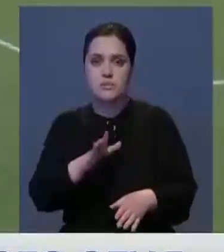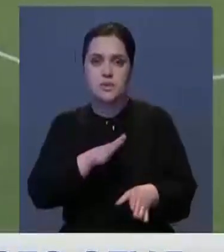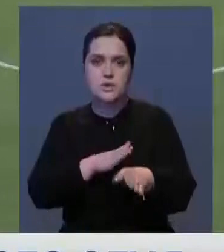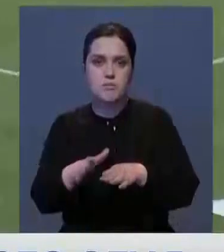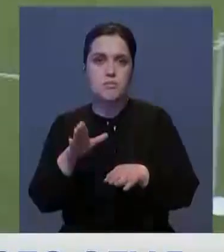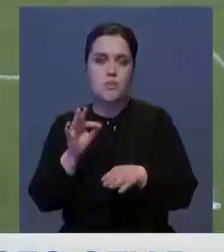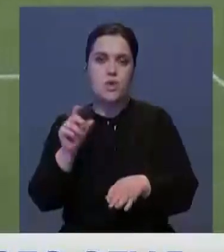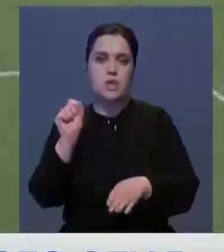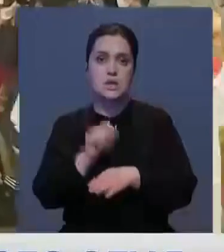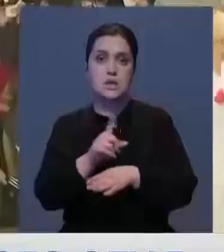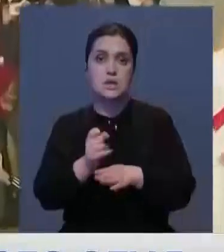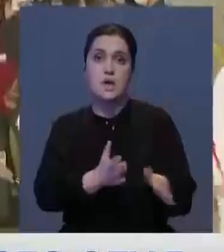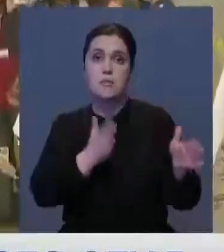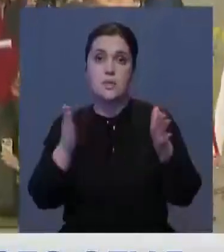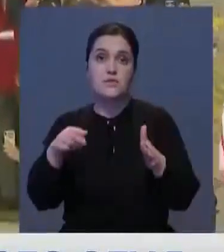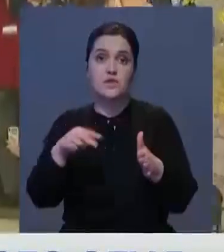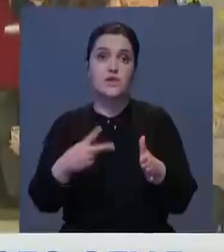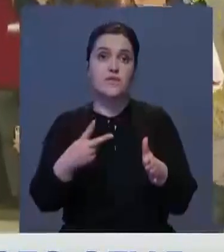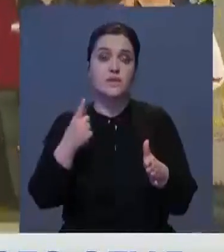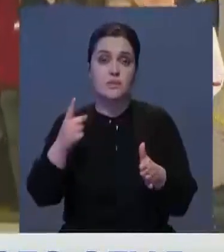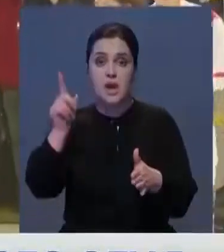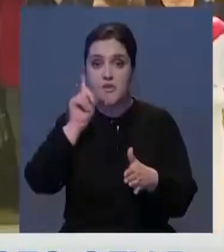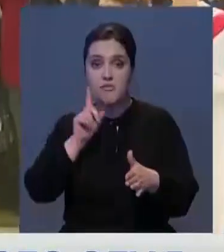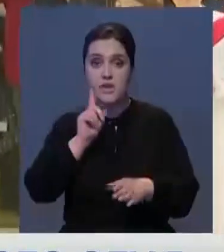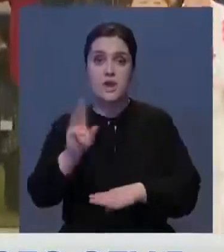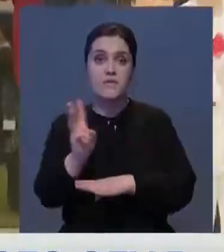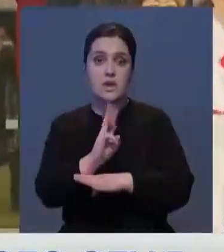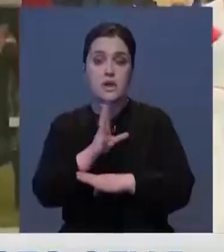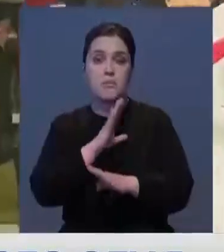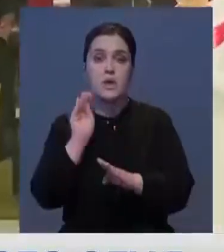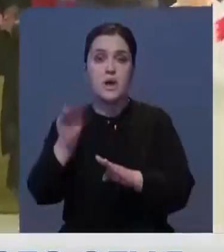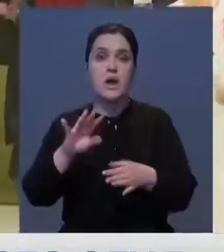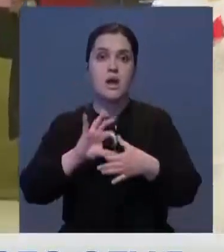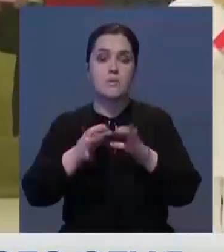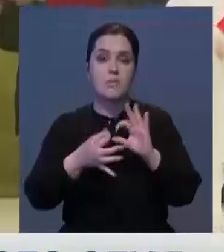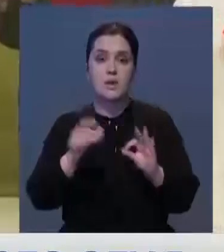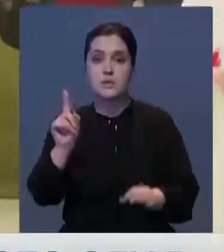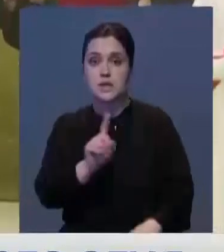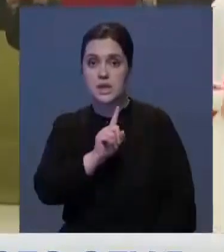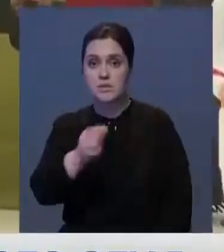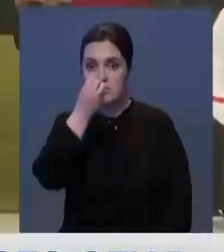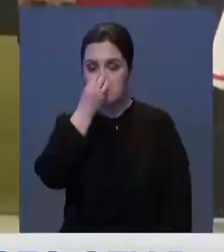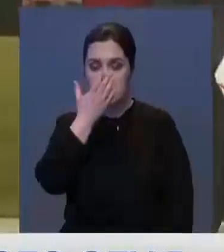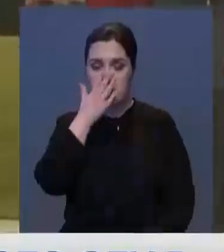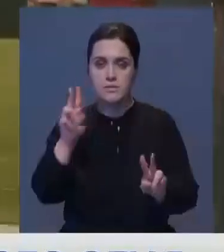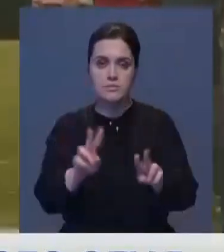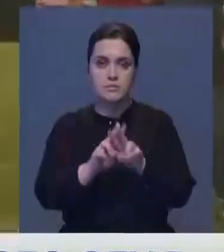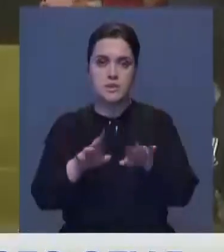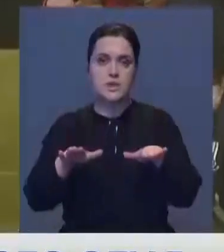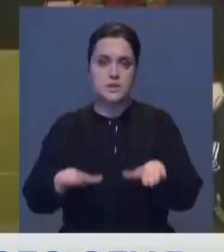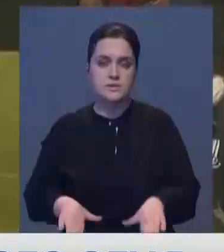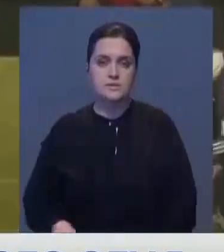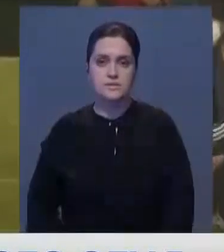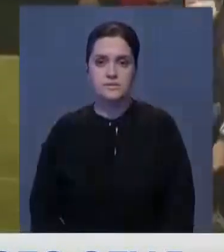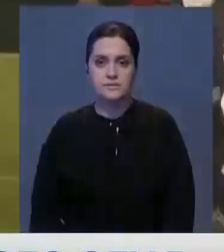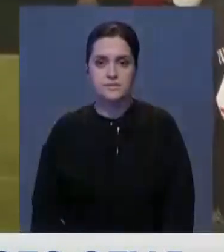использован по назначению из-за переноса на 2021 год. Временный огонь был помещен в Олимпийские музеи в